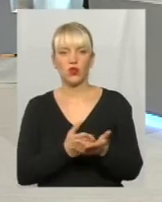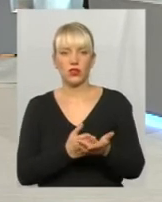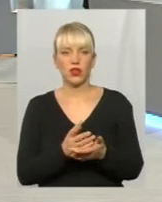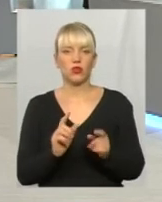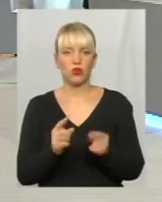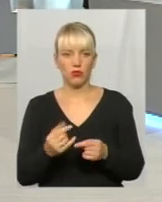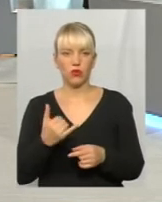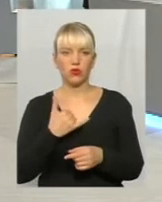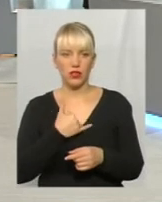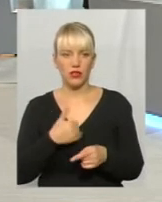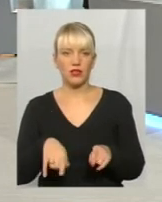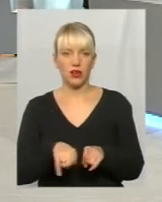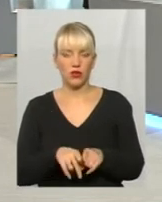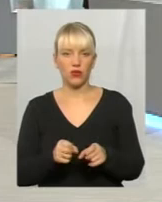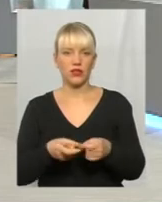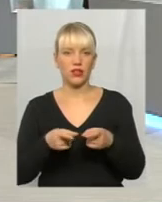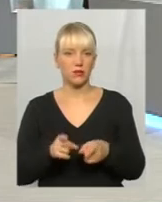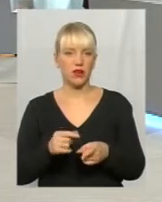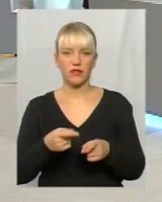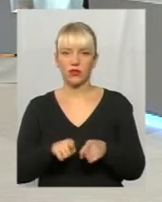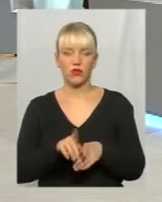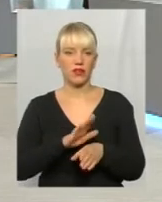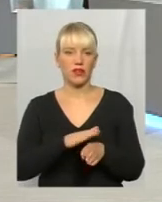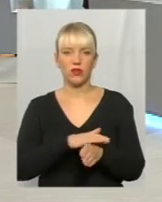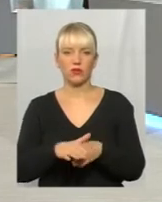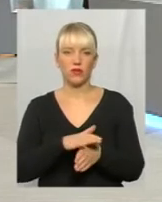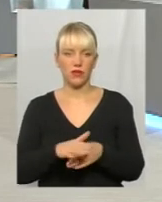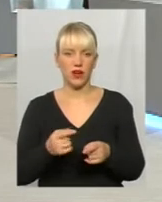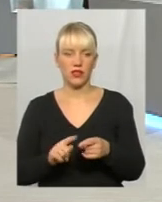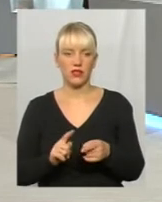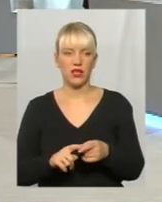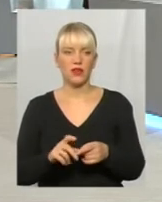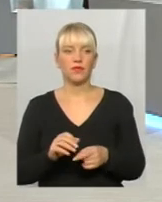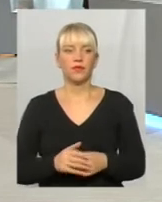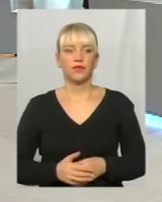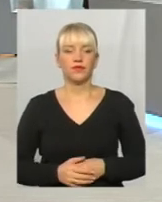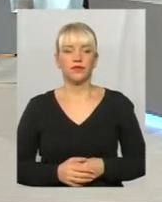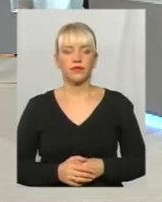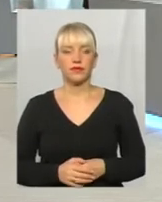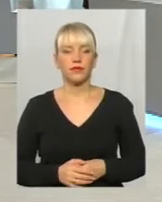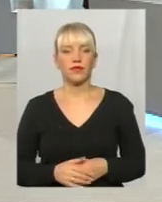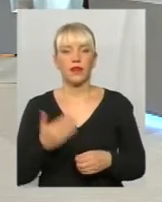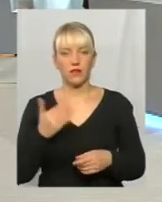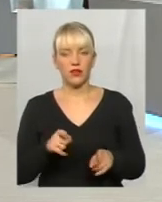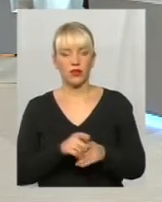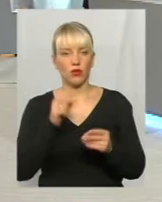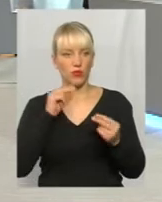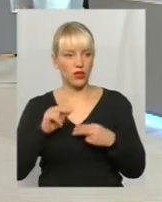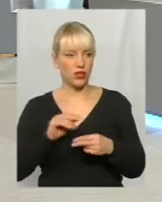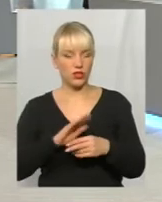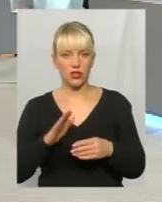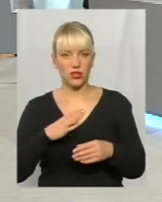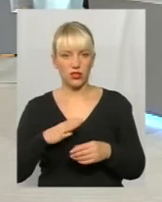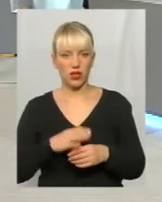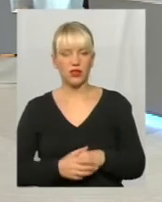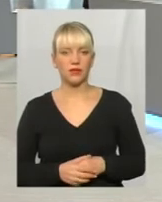такого, насправді, практично не відбувається, а я маю надію, якраз буде відбуватись. Тобто ми такого покращення можемо чекати вже з Ми